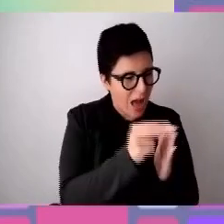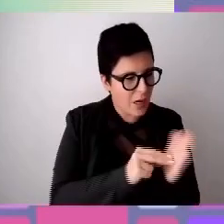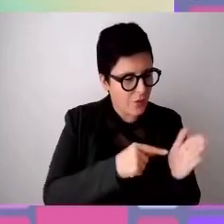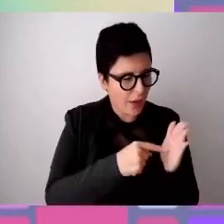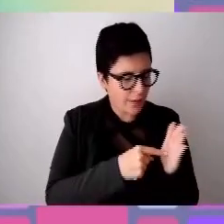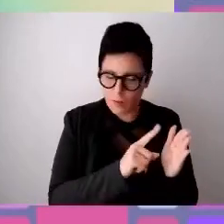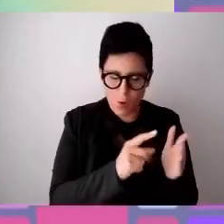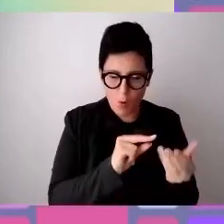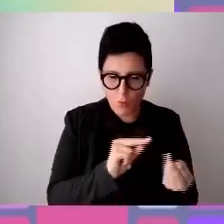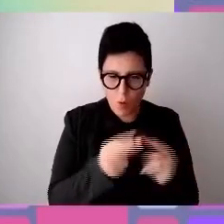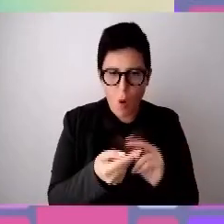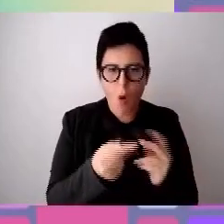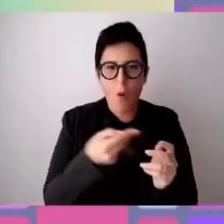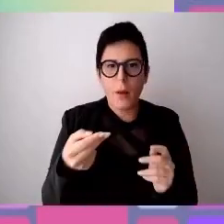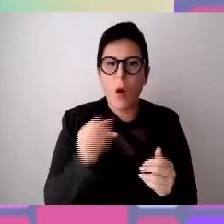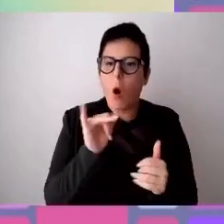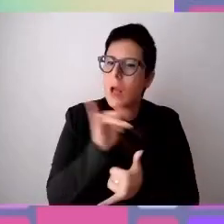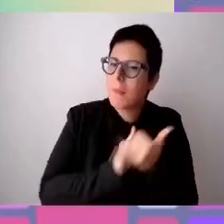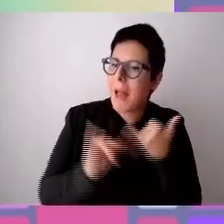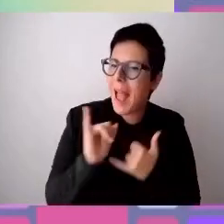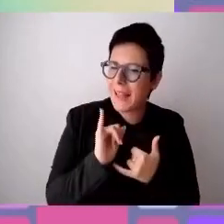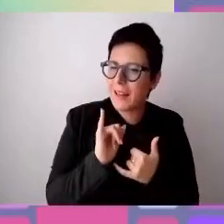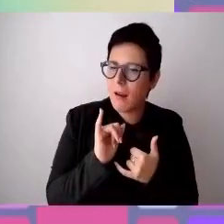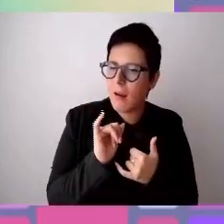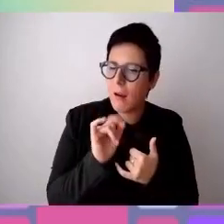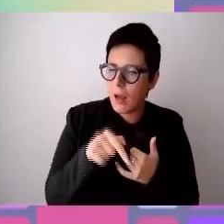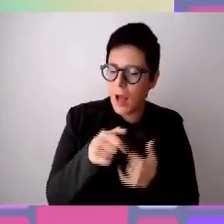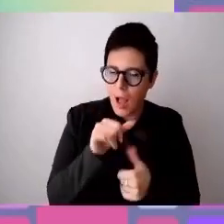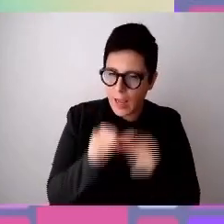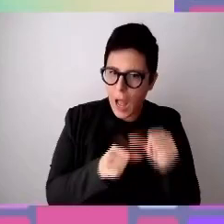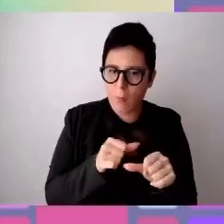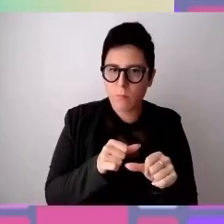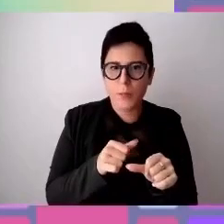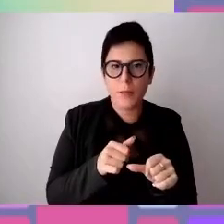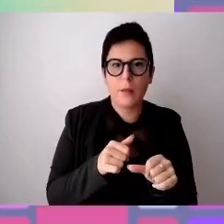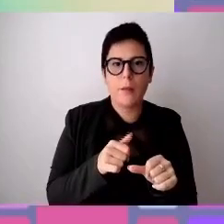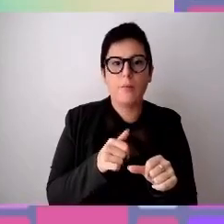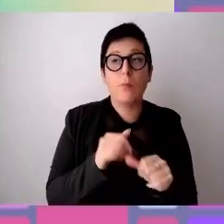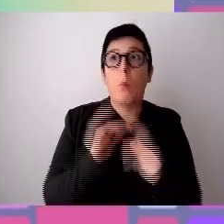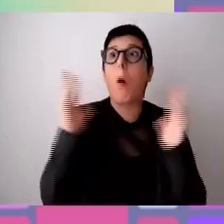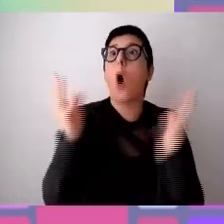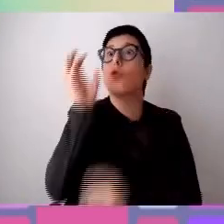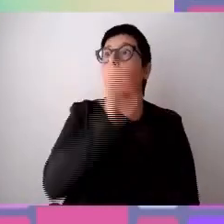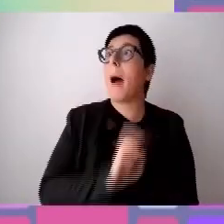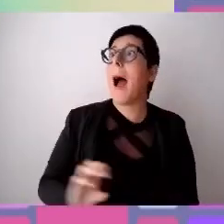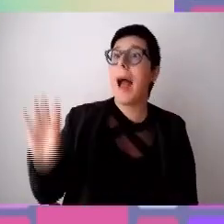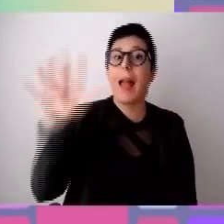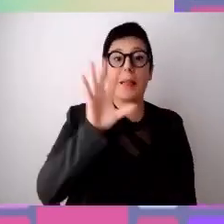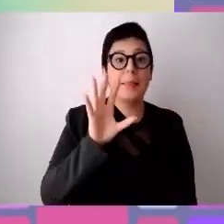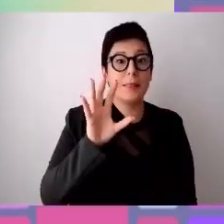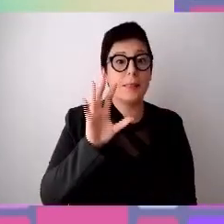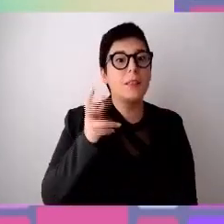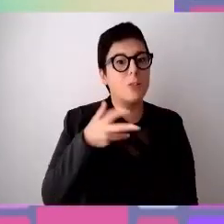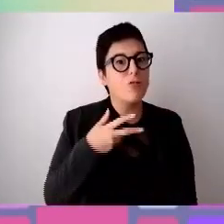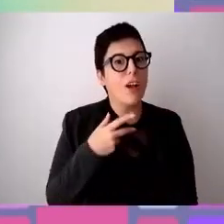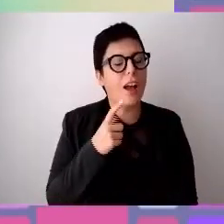modificare anche la mail. In parecchi paesi del mondo ci sono vari